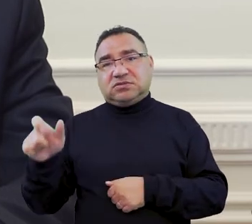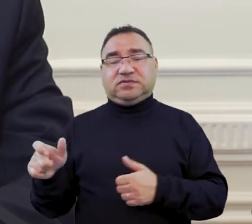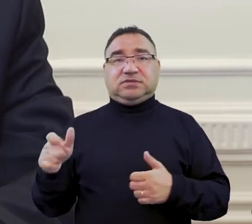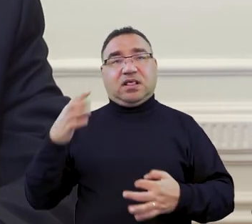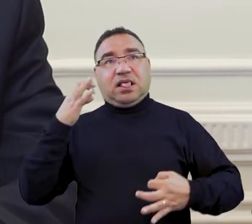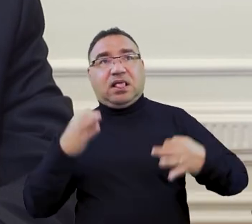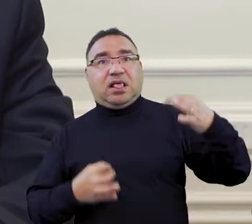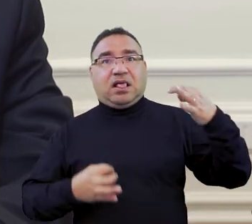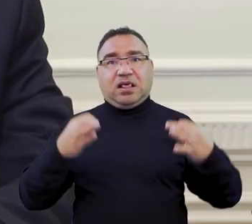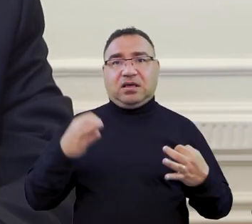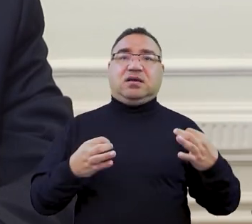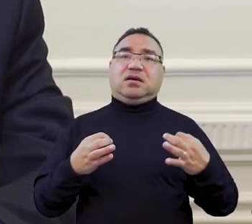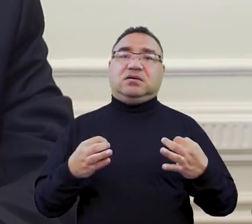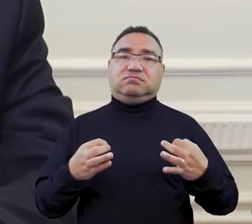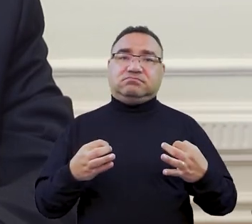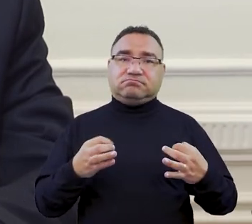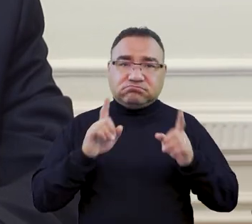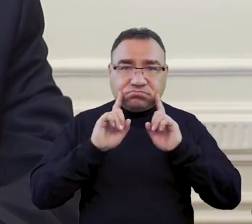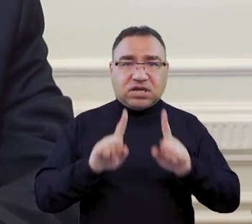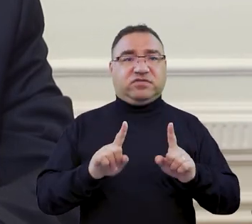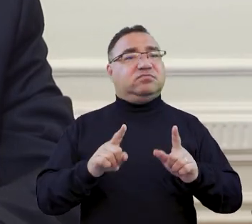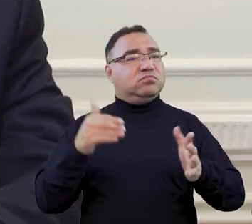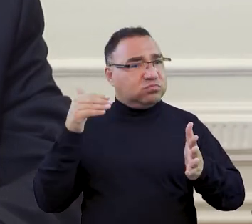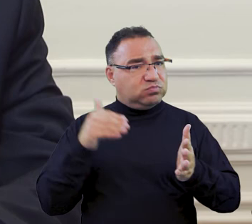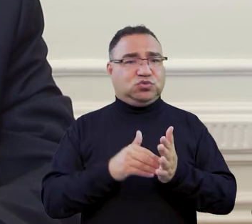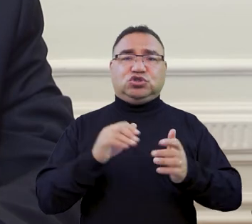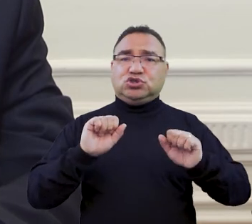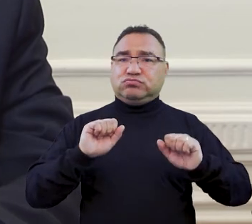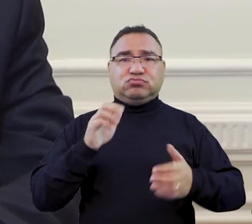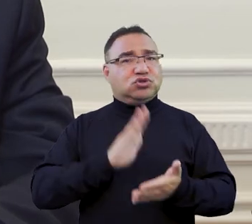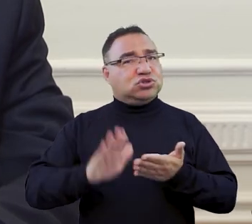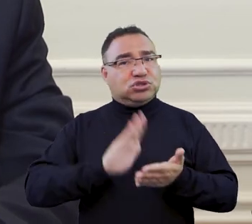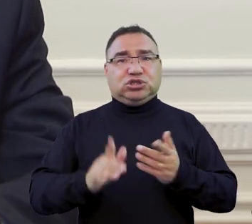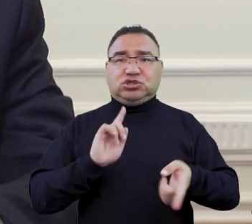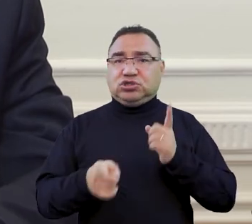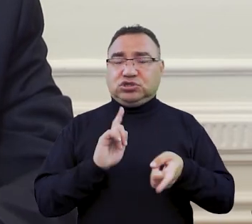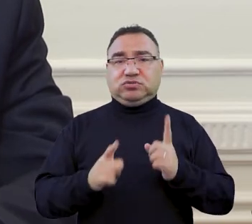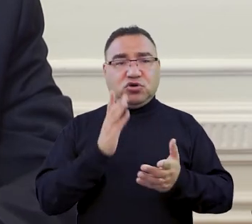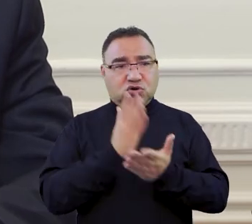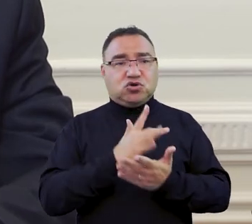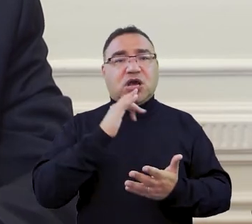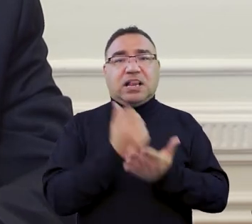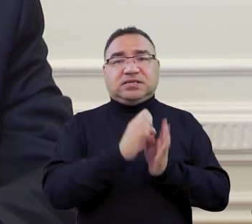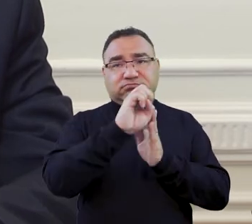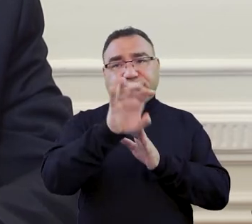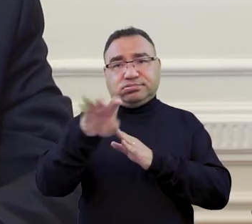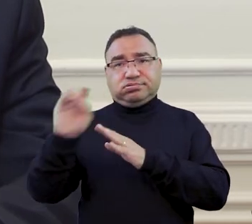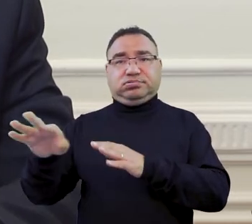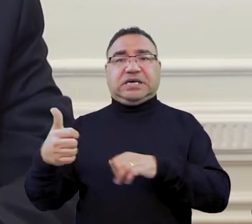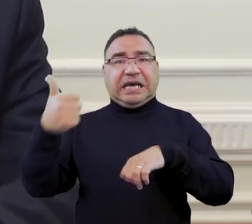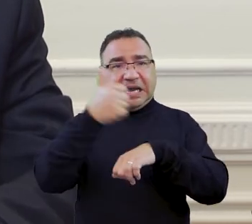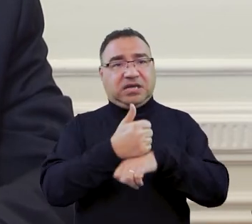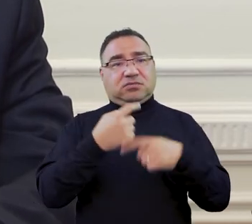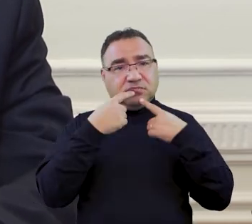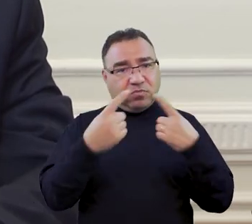Dlatego naprawdę, naprawdę musi się to dziać szybko. Wystosowałem list do rektorów